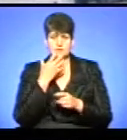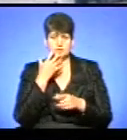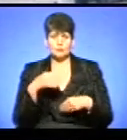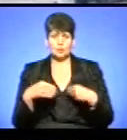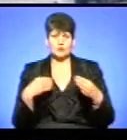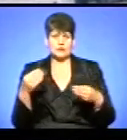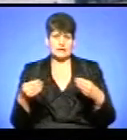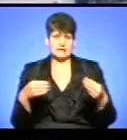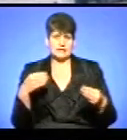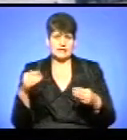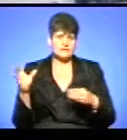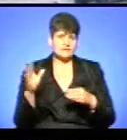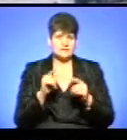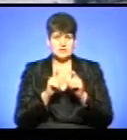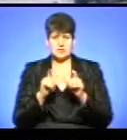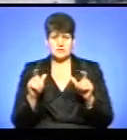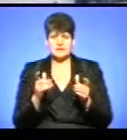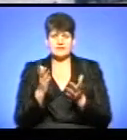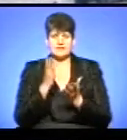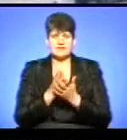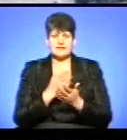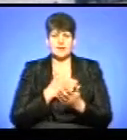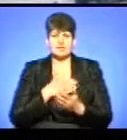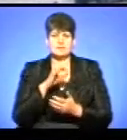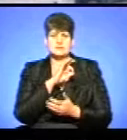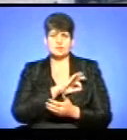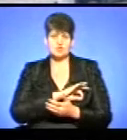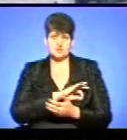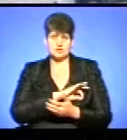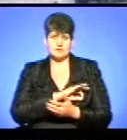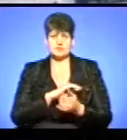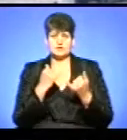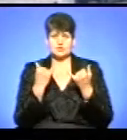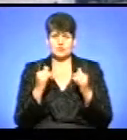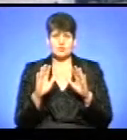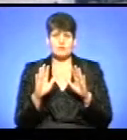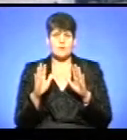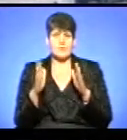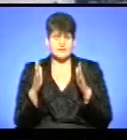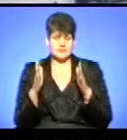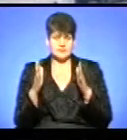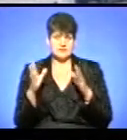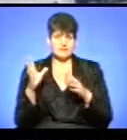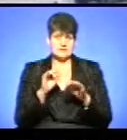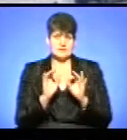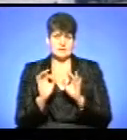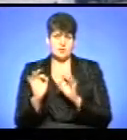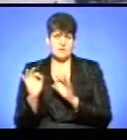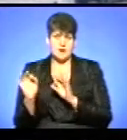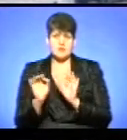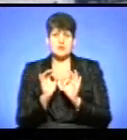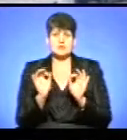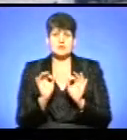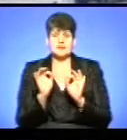до всіх об'єктів, які є нашими споживачами. На даний момент все нормально, ніяких